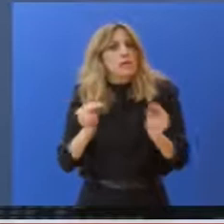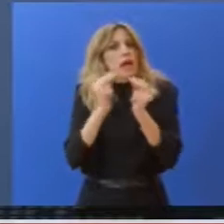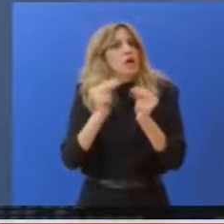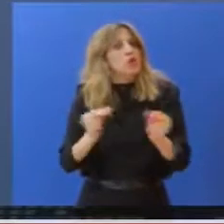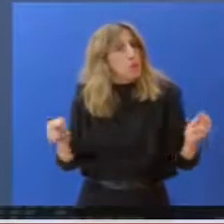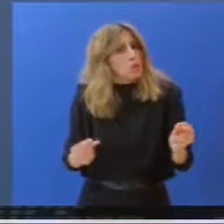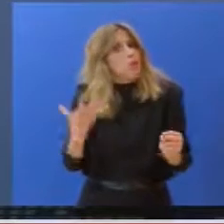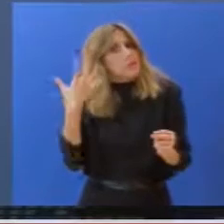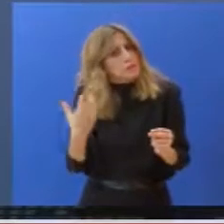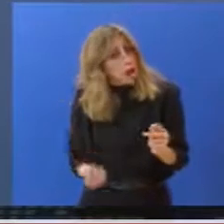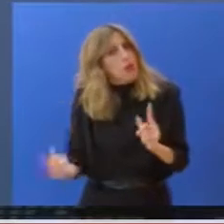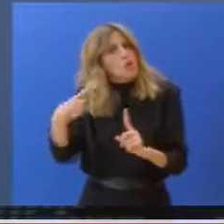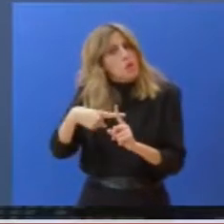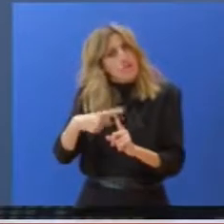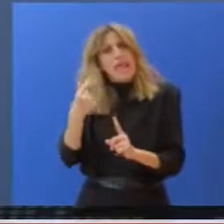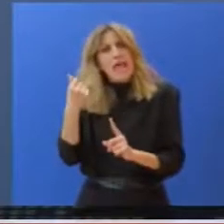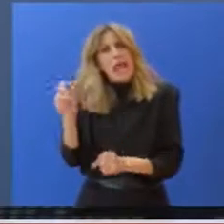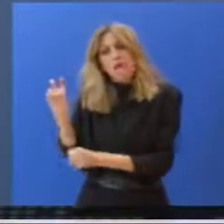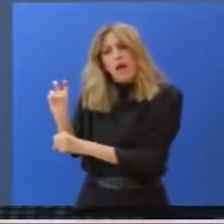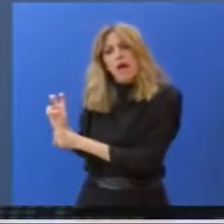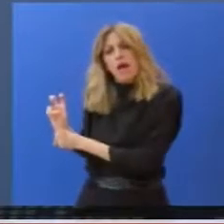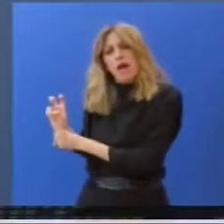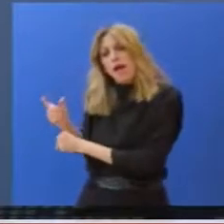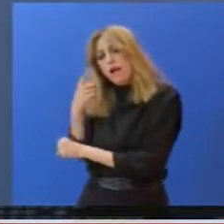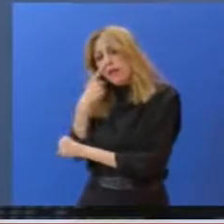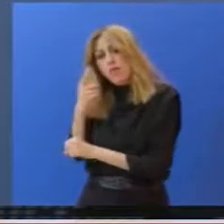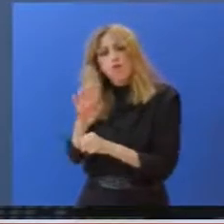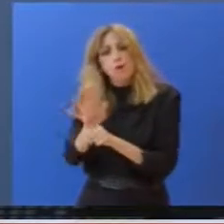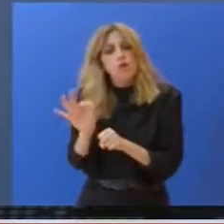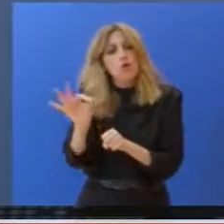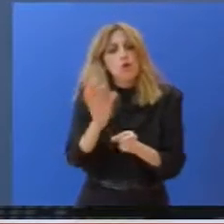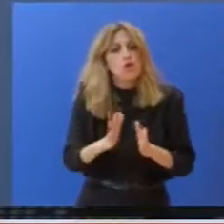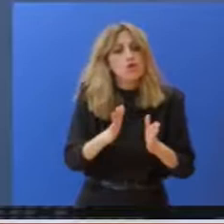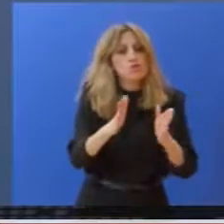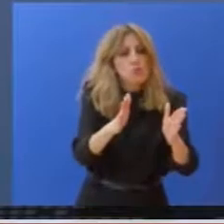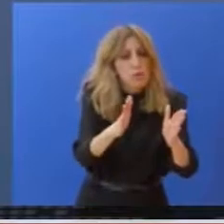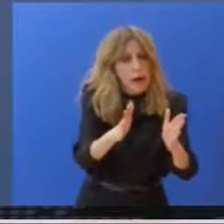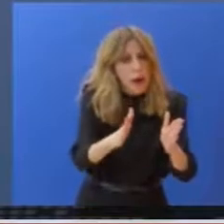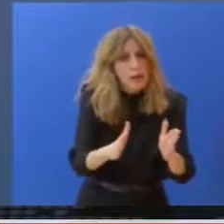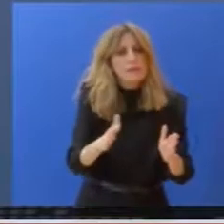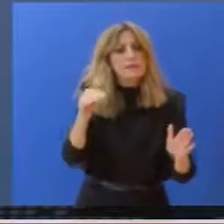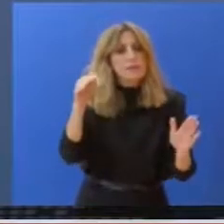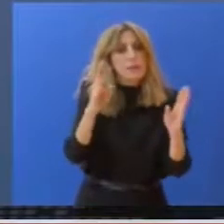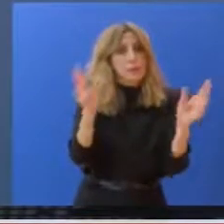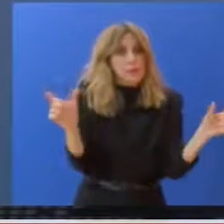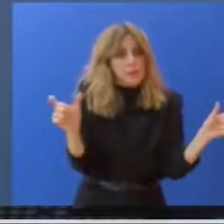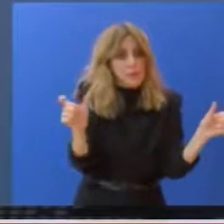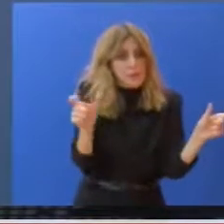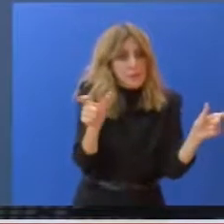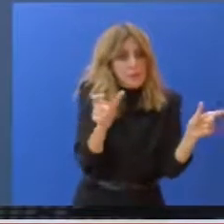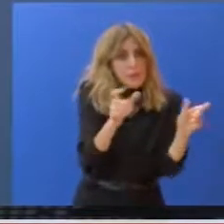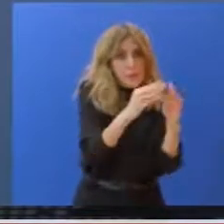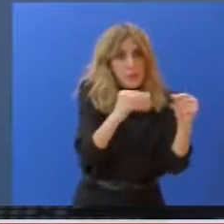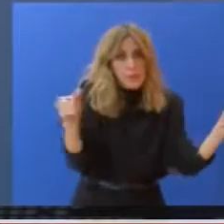Είναι απαραίτητο να τις έχουμε για να πυροδοτήσουμε την άμεση επανακίνηση της οικονομίας. Γιατί όσο δύσκολο και κρίσιμο είναι να